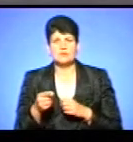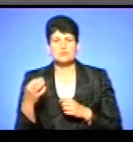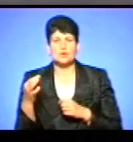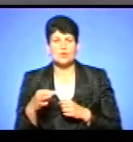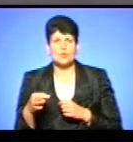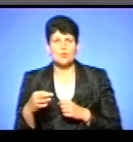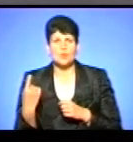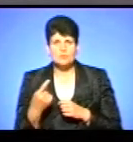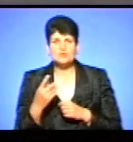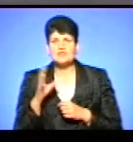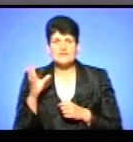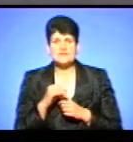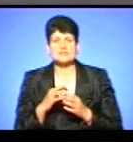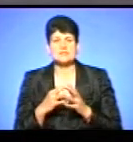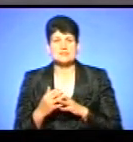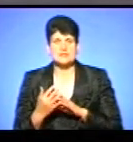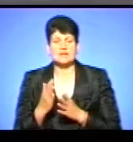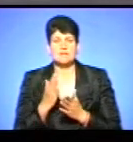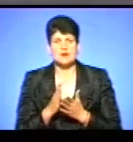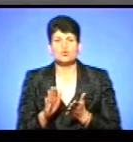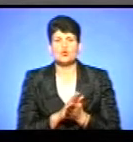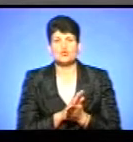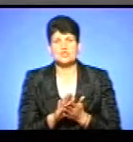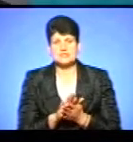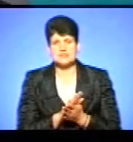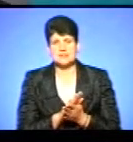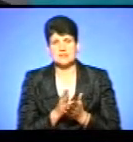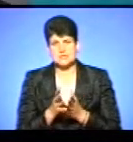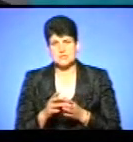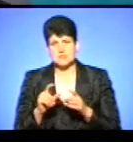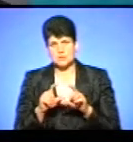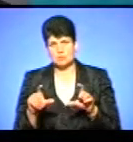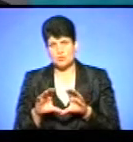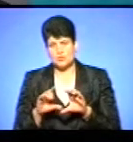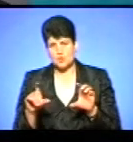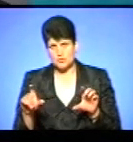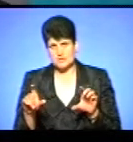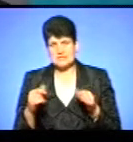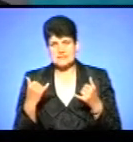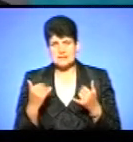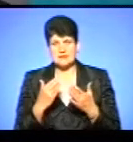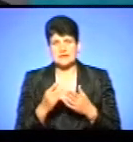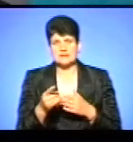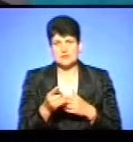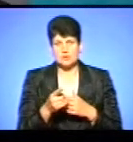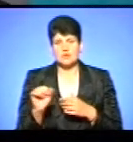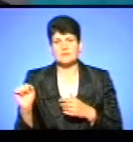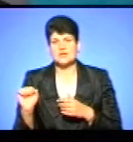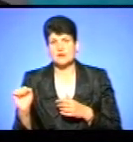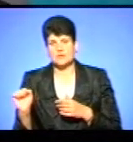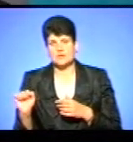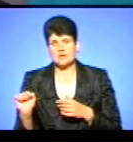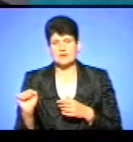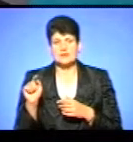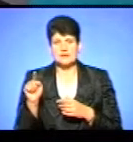що ще не всі населені пункти обладнані очисними спорудами. Тобто, зараз от є, іде Тернопіль, далі йде Теребовля. Вона ще не